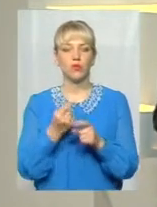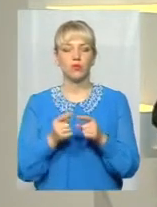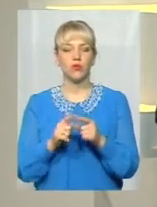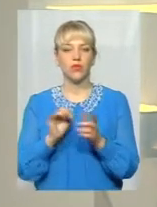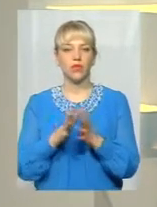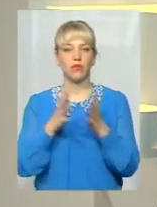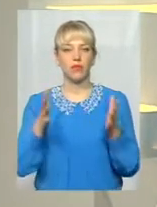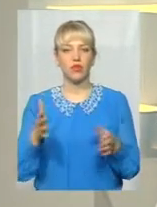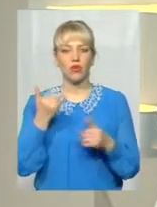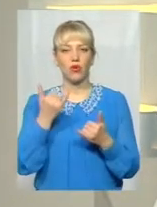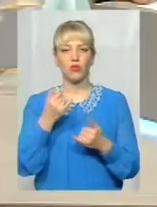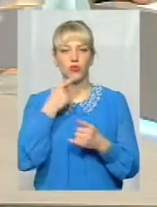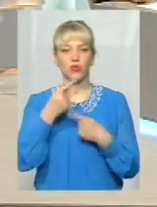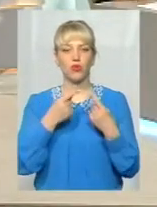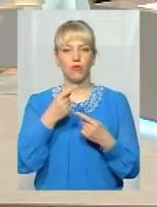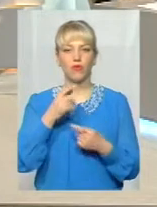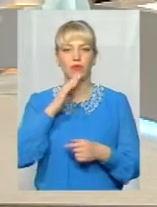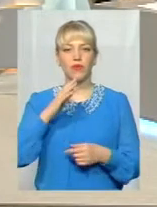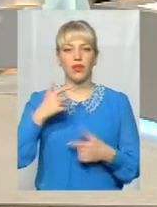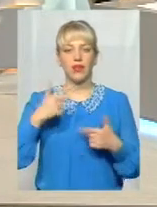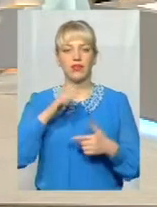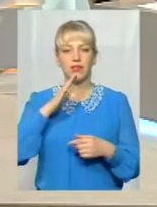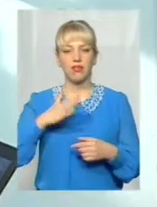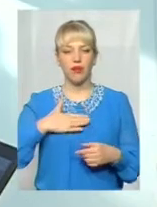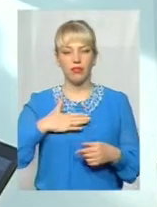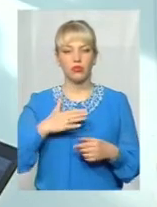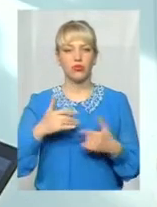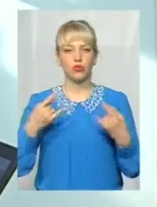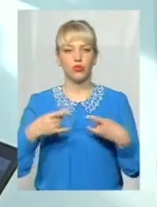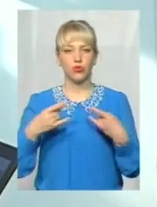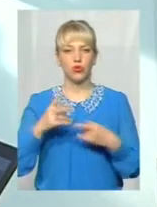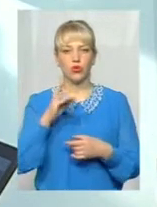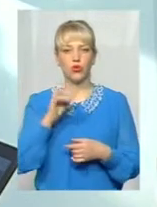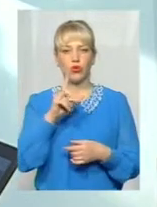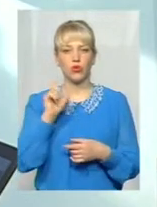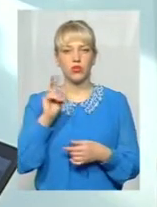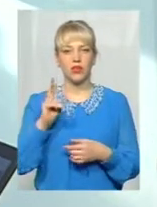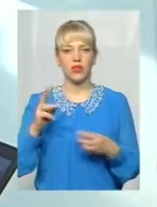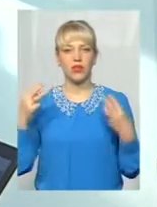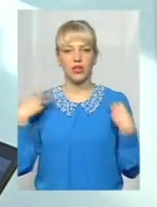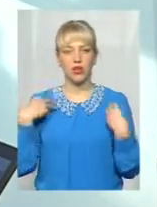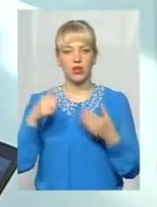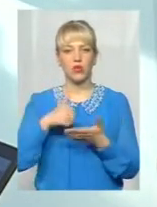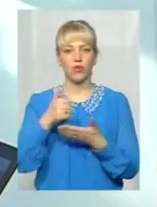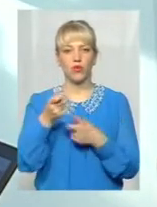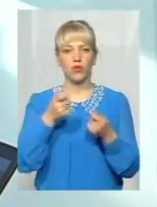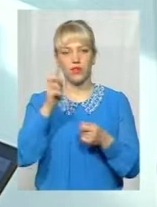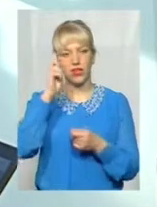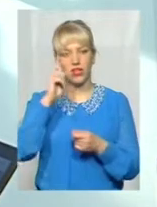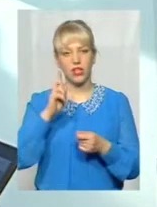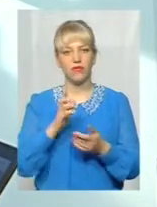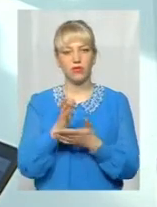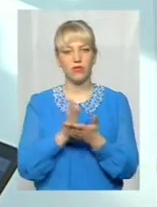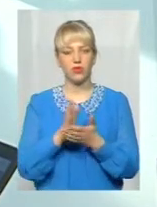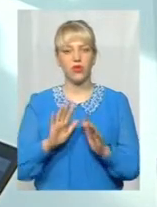говоримо сьогодні. Гість нашої студії Андрій Козак, начальник пресслужби головного управління Державної служби з надзвичайних ситуацій України у